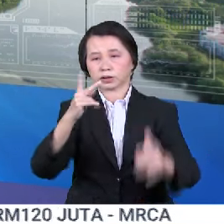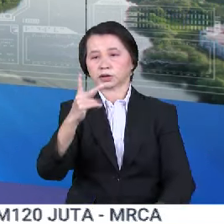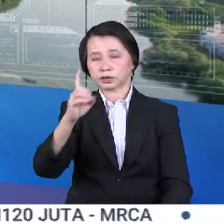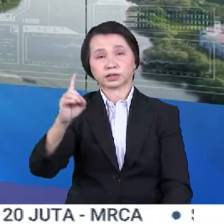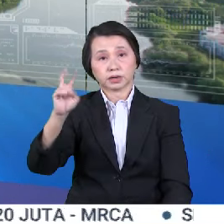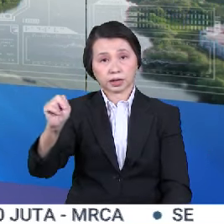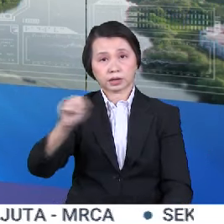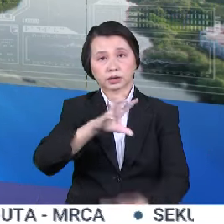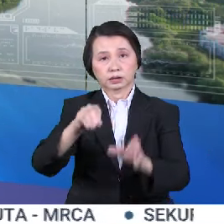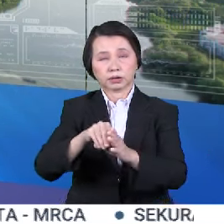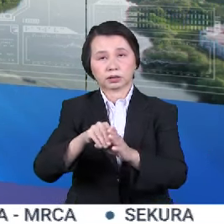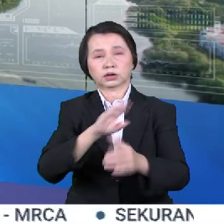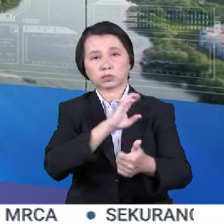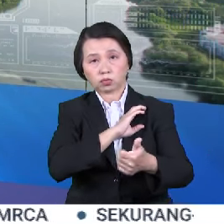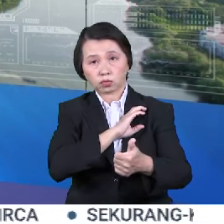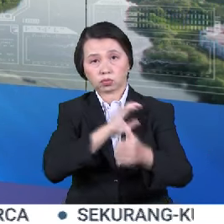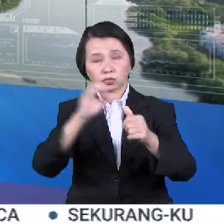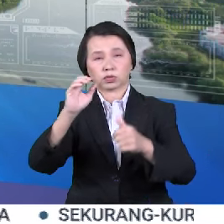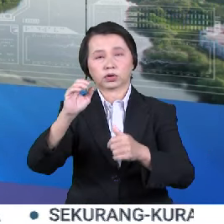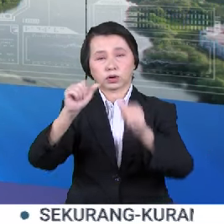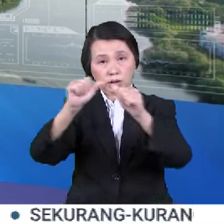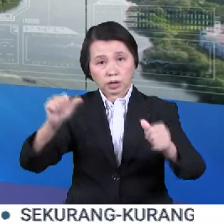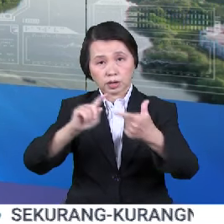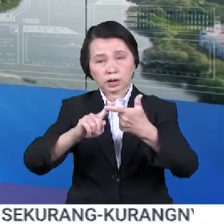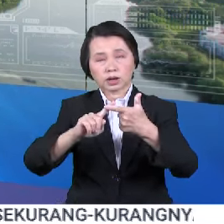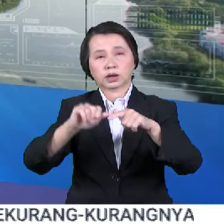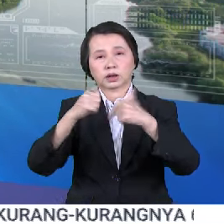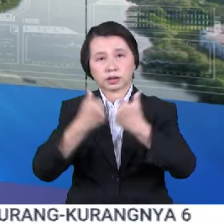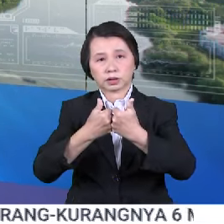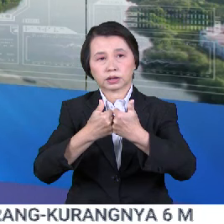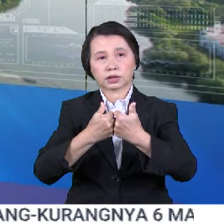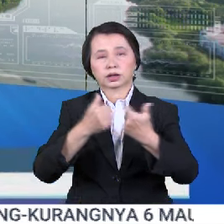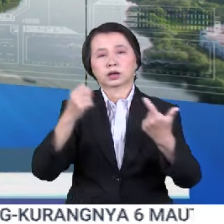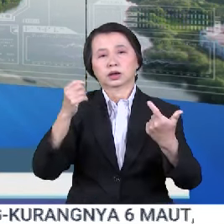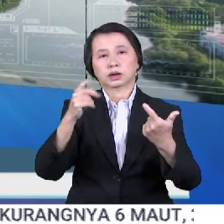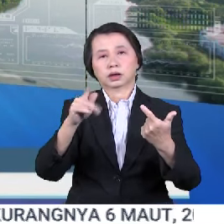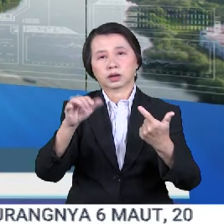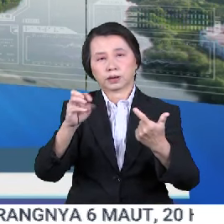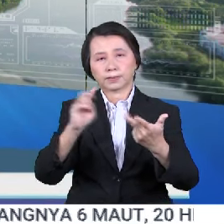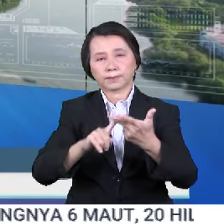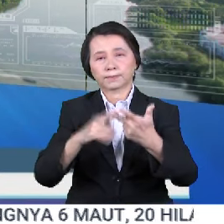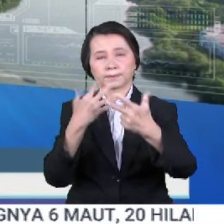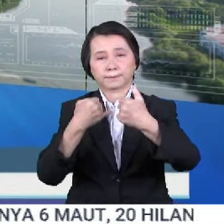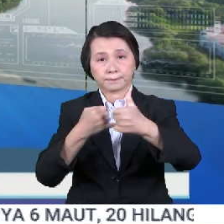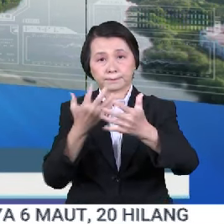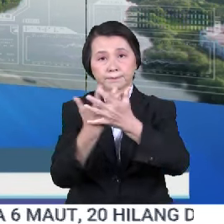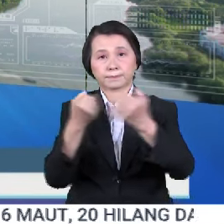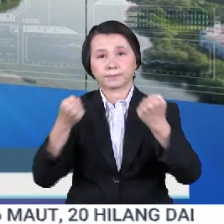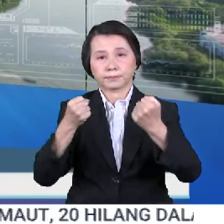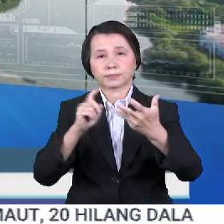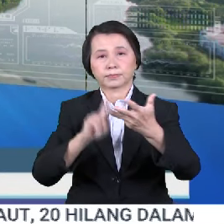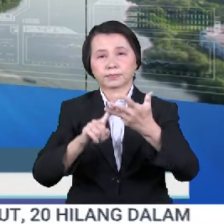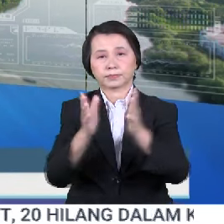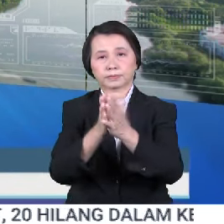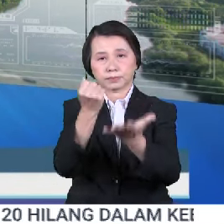Ia termasuklah Kuartus Polis Diraja Malaysia, PDRM, Agensi Penguasaan Maritim Malaysia, Jabatan Penjara Malaysia serta Jabatan Imigresen